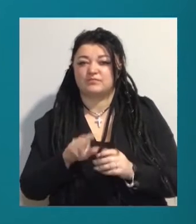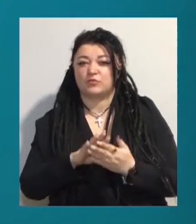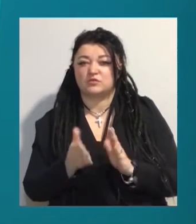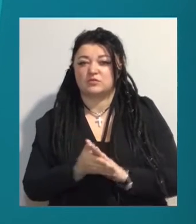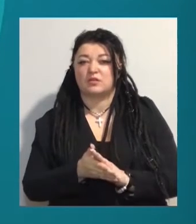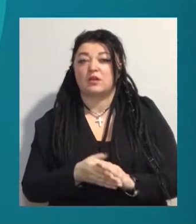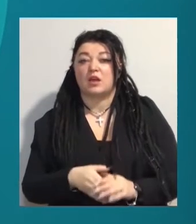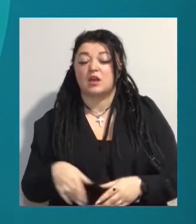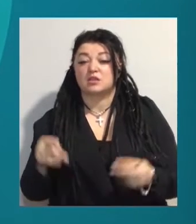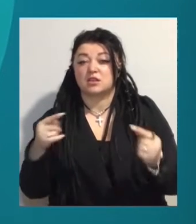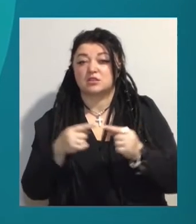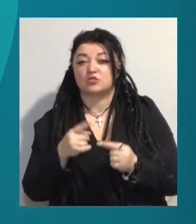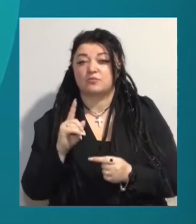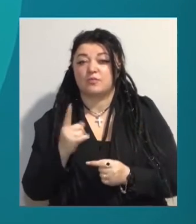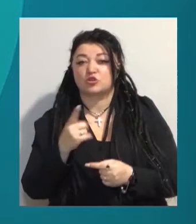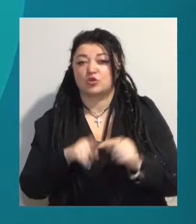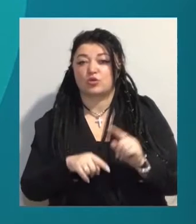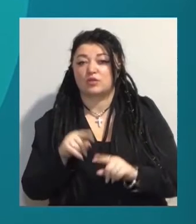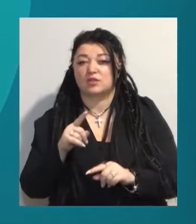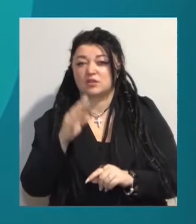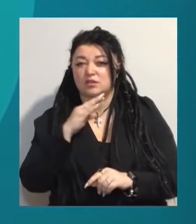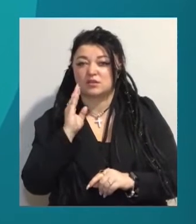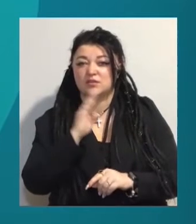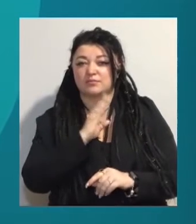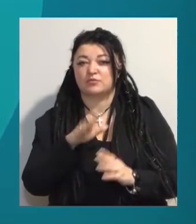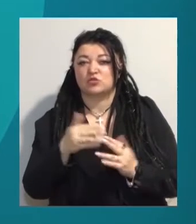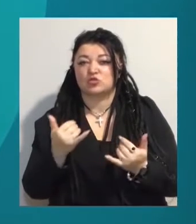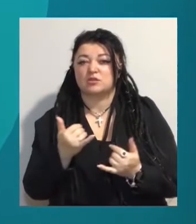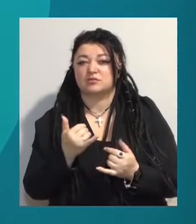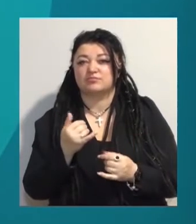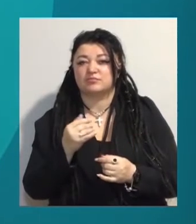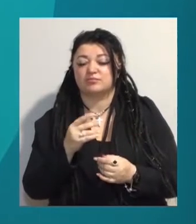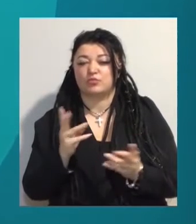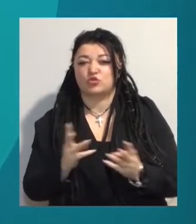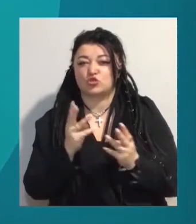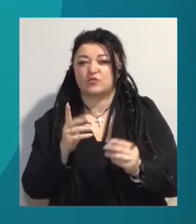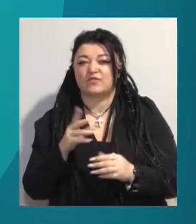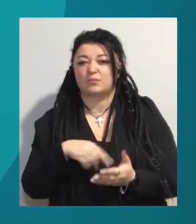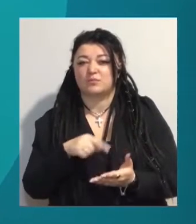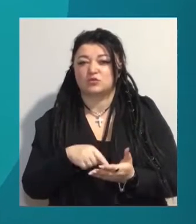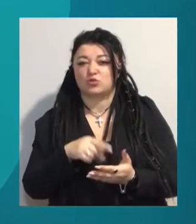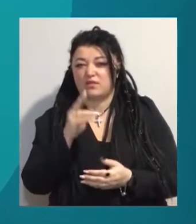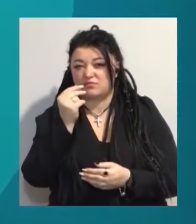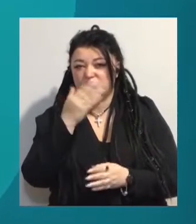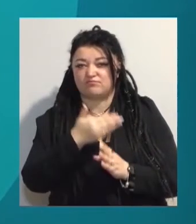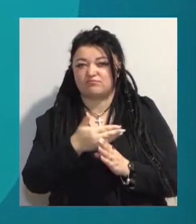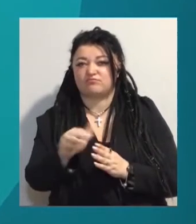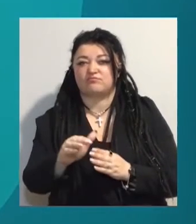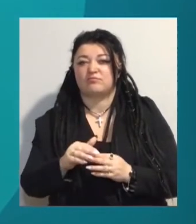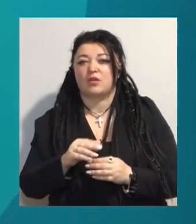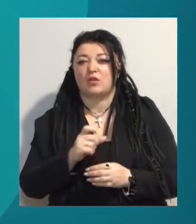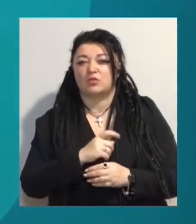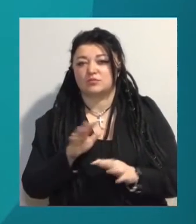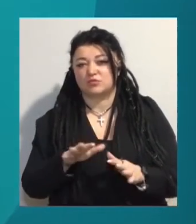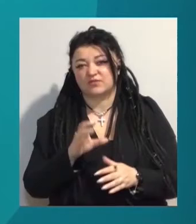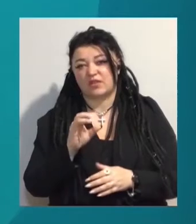Зазначимо, перші родини загиблих під час пожежі отримали фінансову допомогу від міської влади. Про це повідомила заступниця Одеського міського голови Світлана